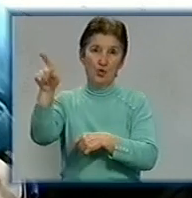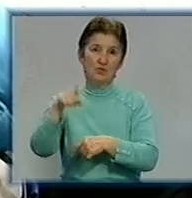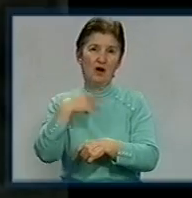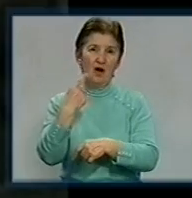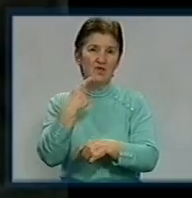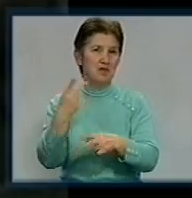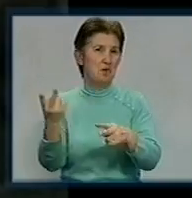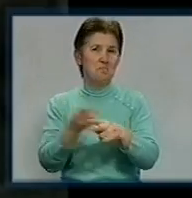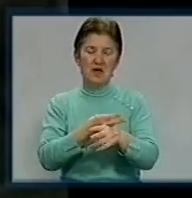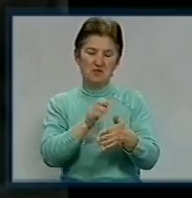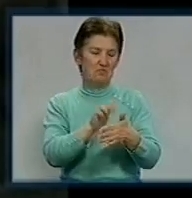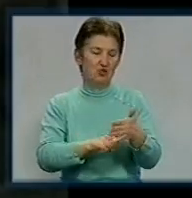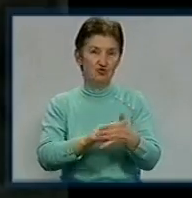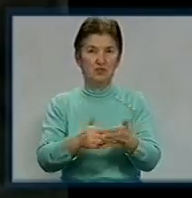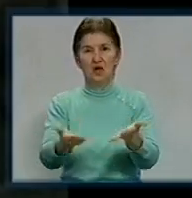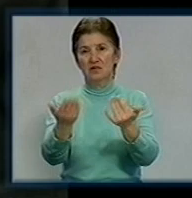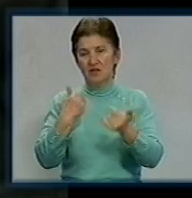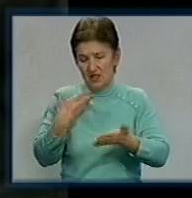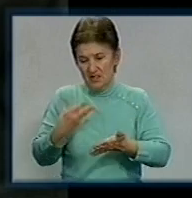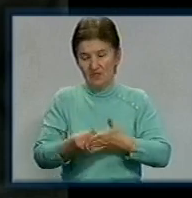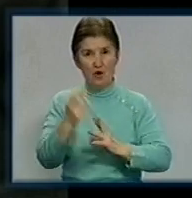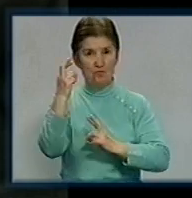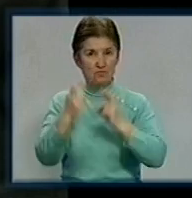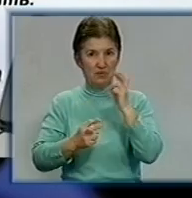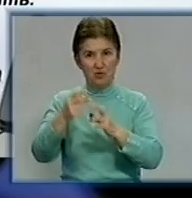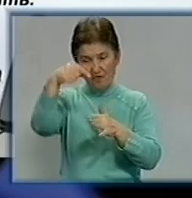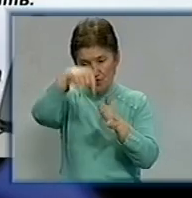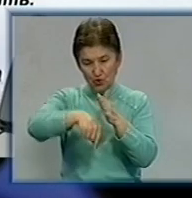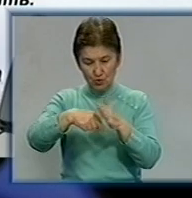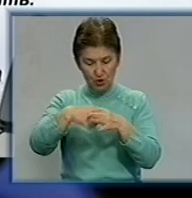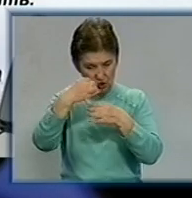безпідставними і пропонує провести на своєму підприємстві внутрішню експертизу.